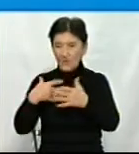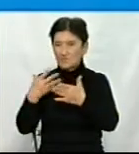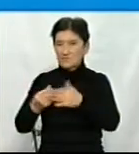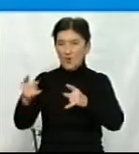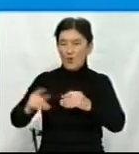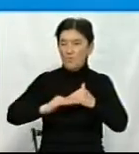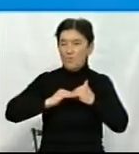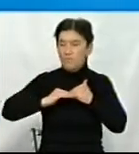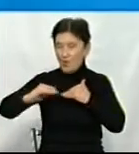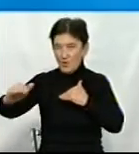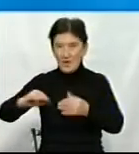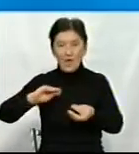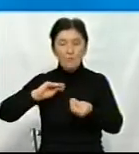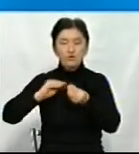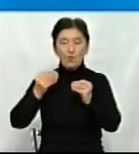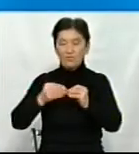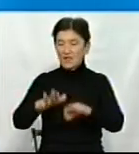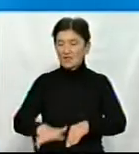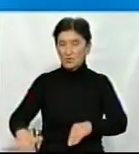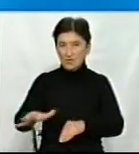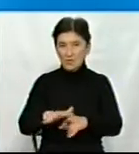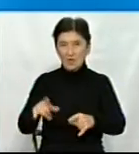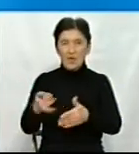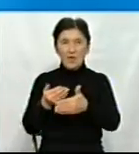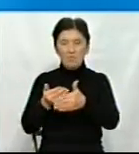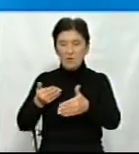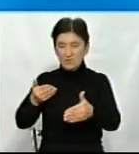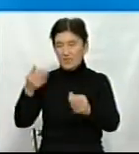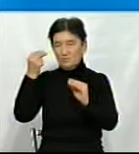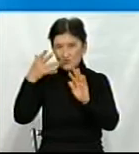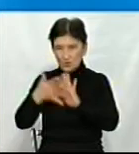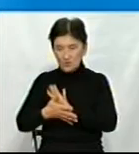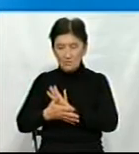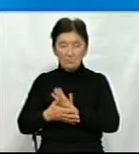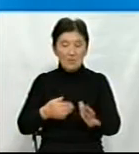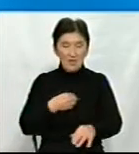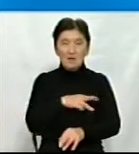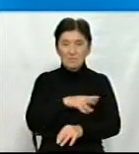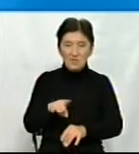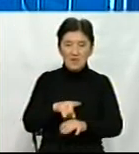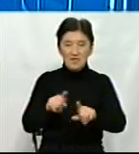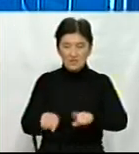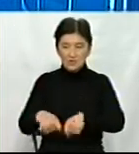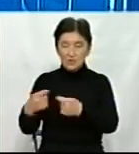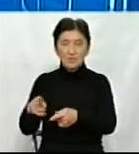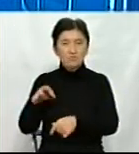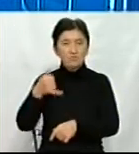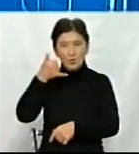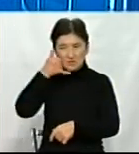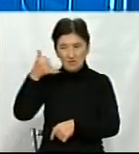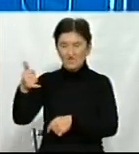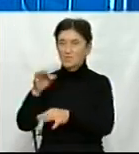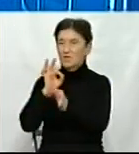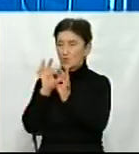ділянку проблемну. Попередньо ми знаємо історію, вивчаємося. І ми даємо по телефону фотографію консультацію.